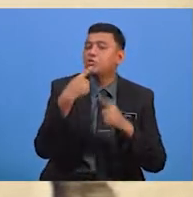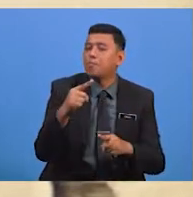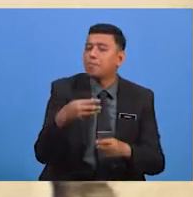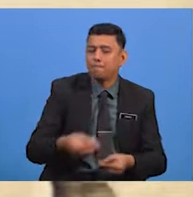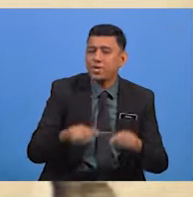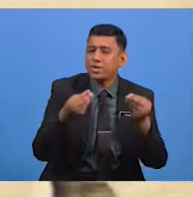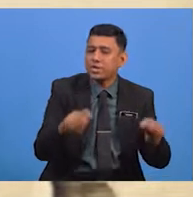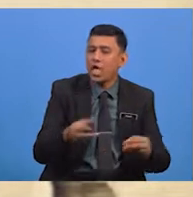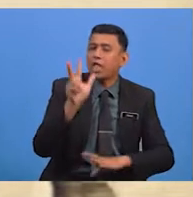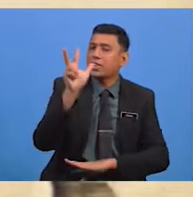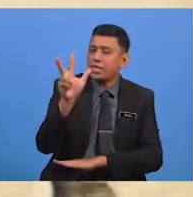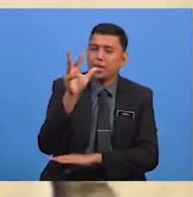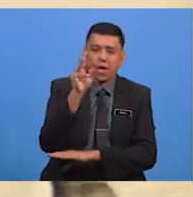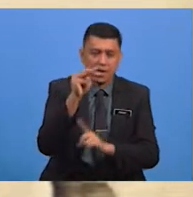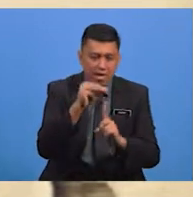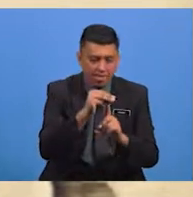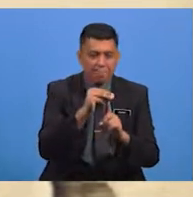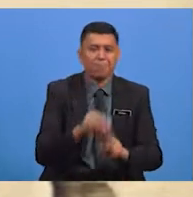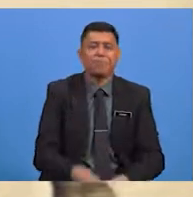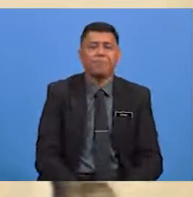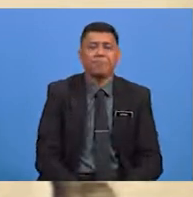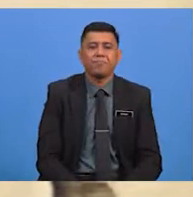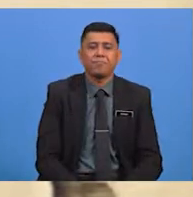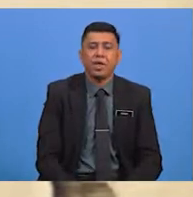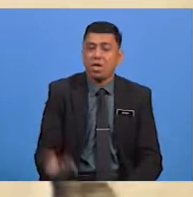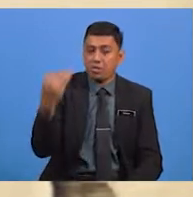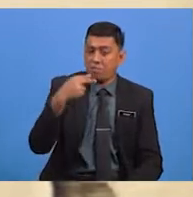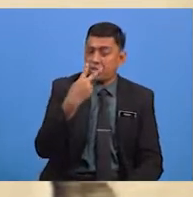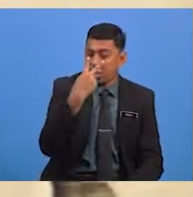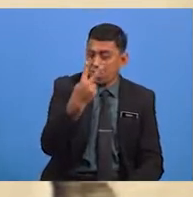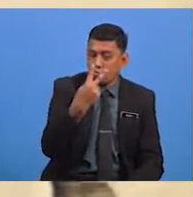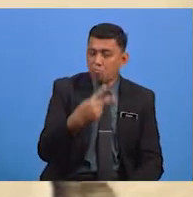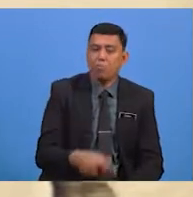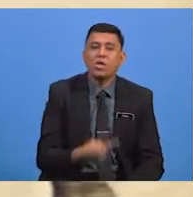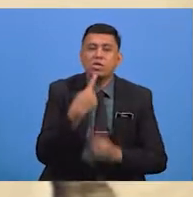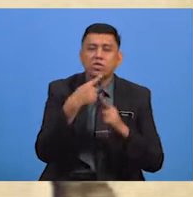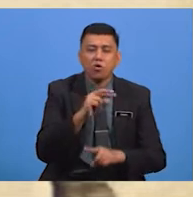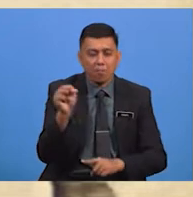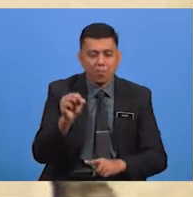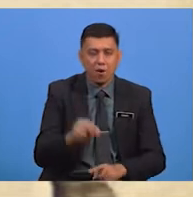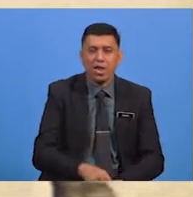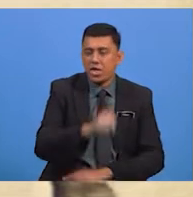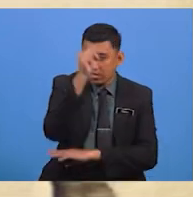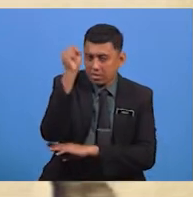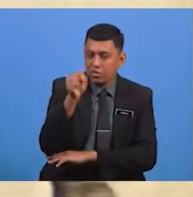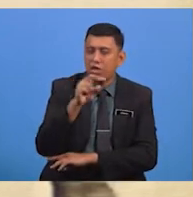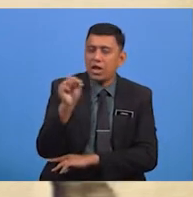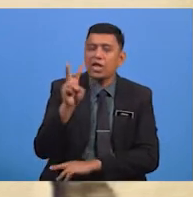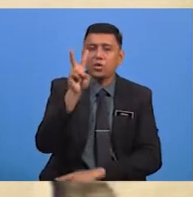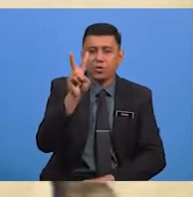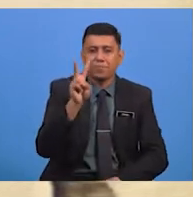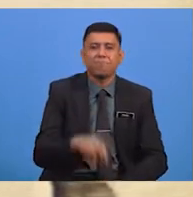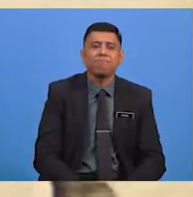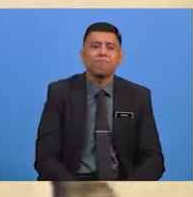Diberikan Tiga Markah Mari Kita Lihat Pula Jawapan Bagi Soalan